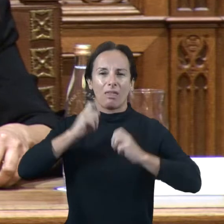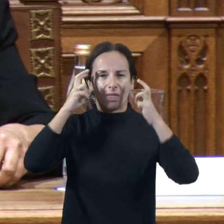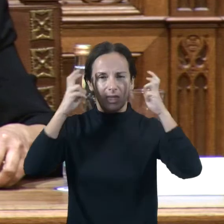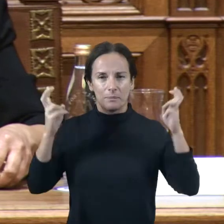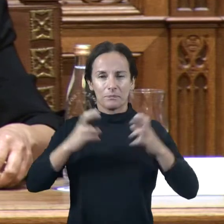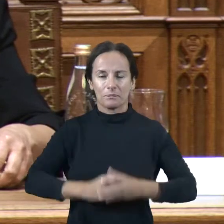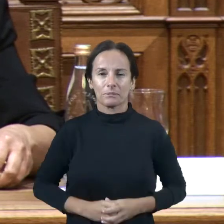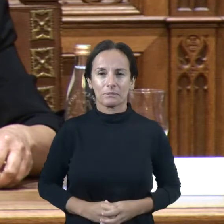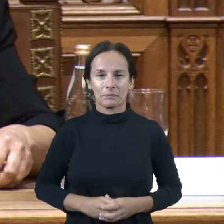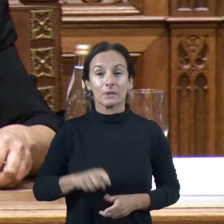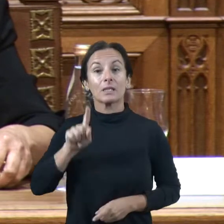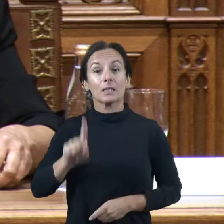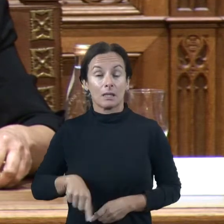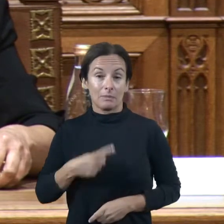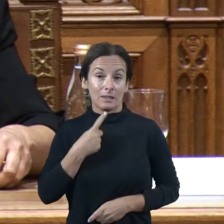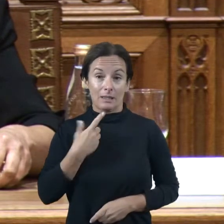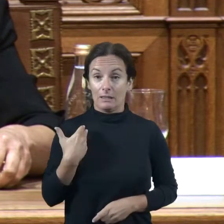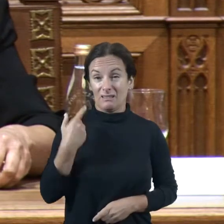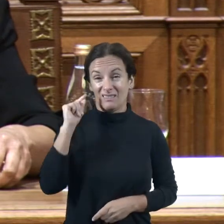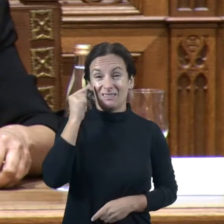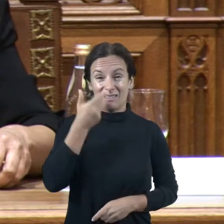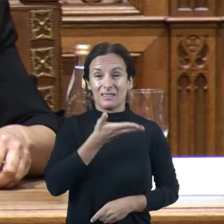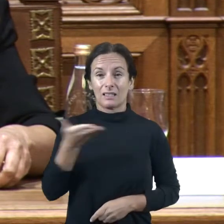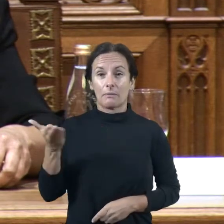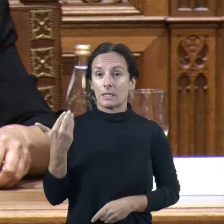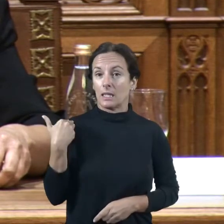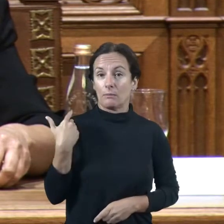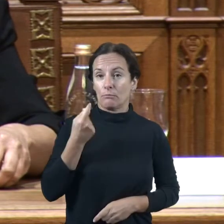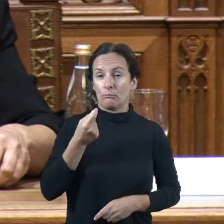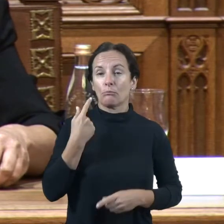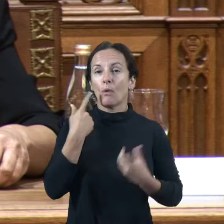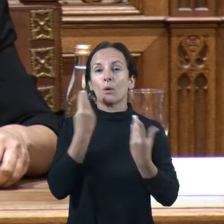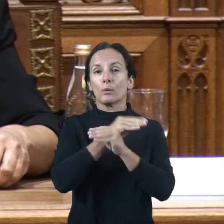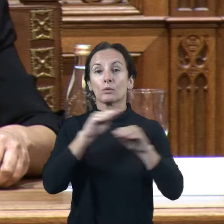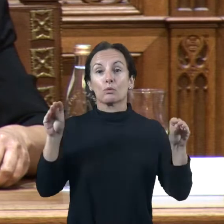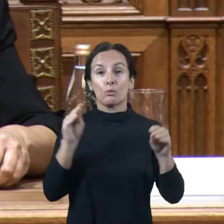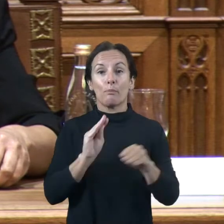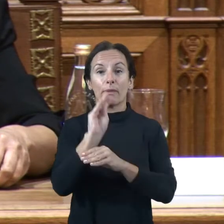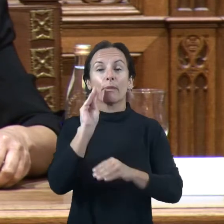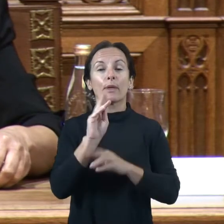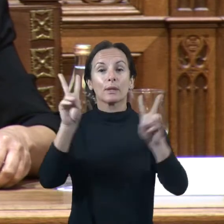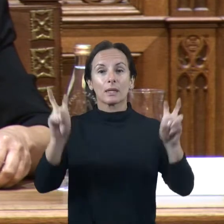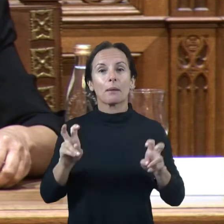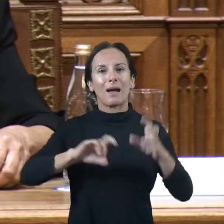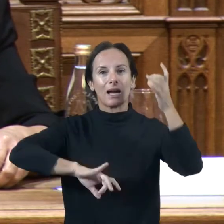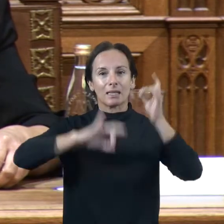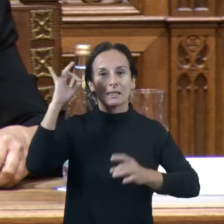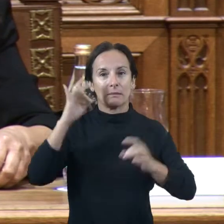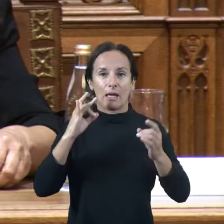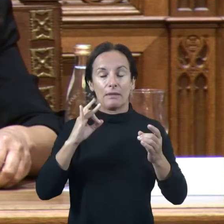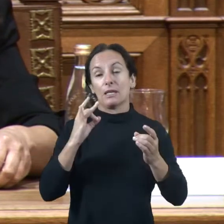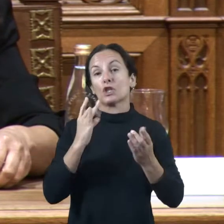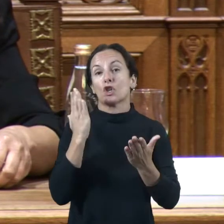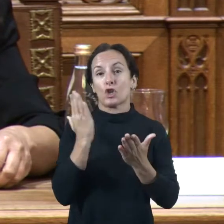que, com bé sabó, hem fet recentment una convocatòria de tirats extraescolars que ha tingut un èxit, un èxit molt gran, que han deixat